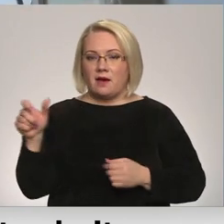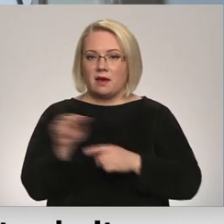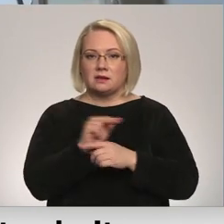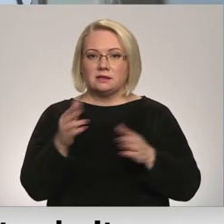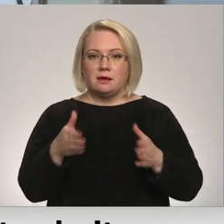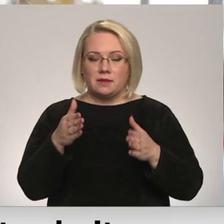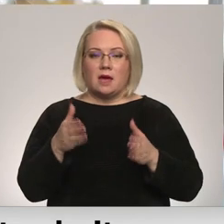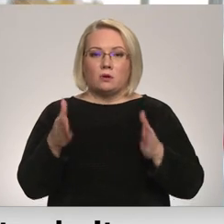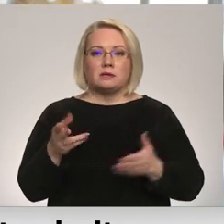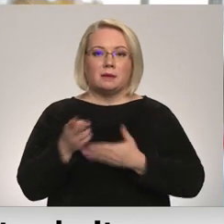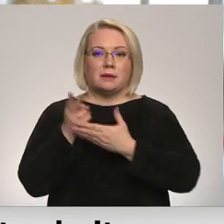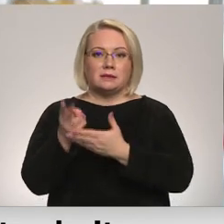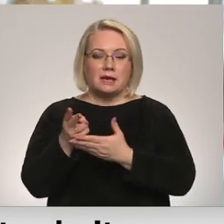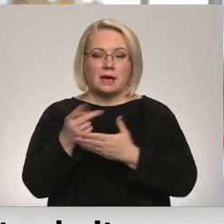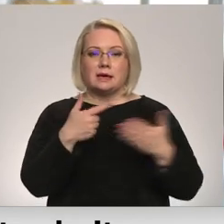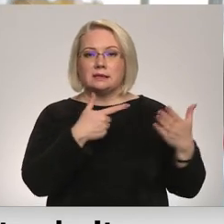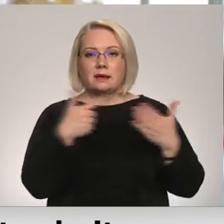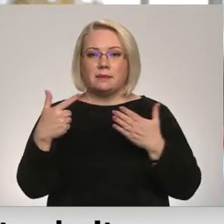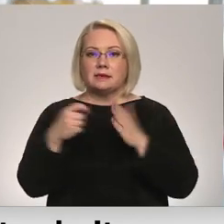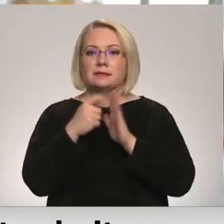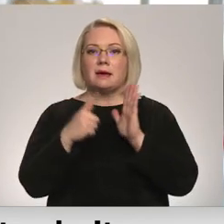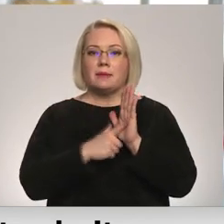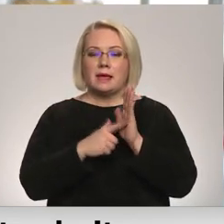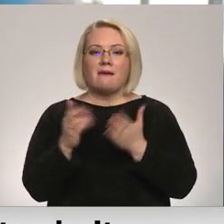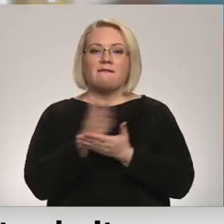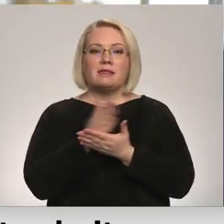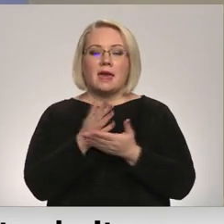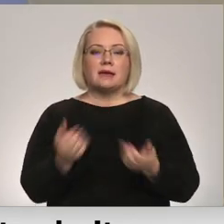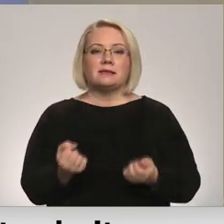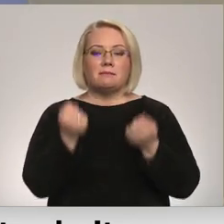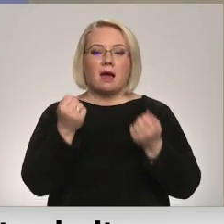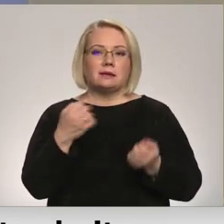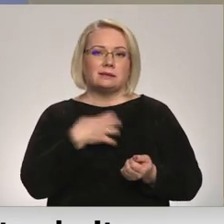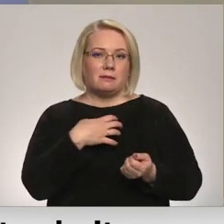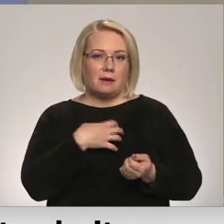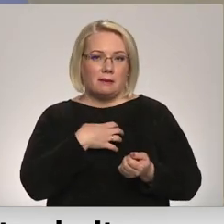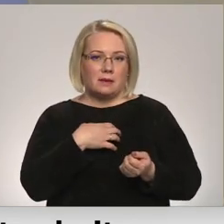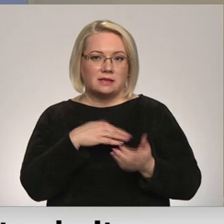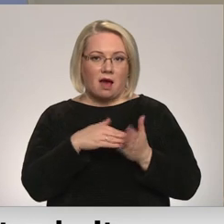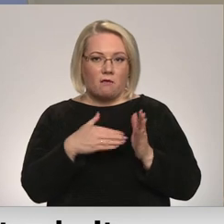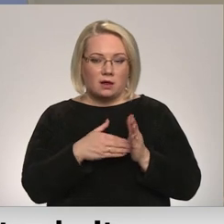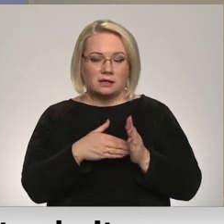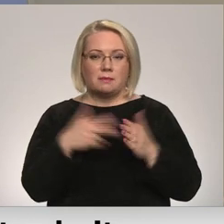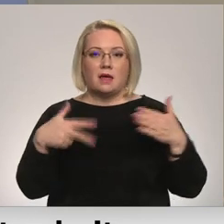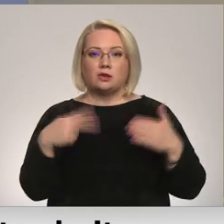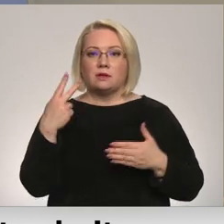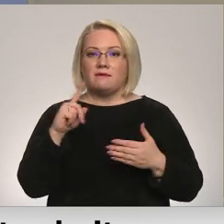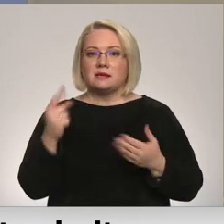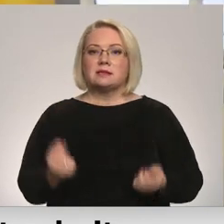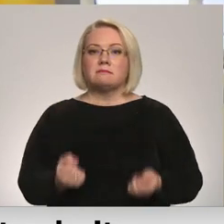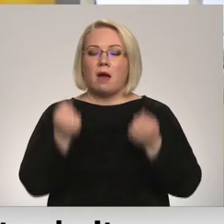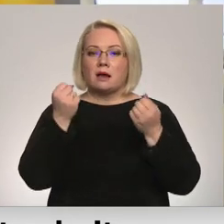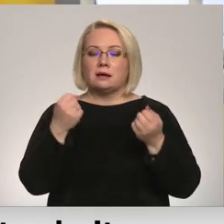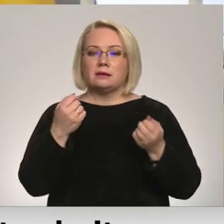stacionātajiem pacientiem 717 ir ar vidēji smagu slimības gaitu, bet 82 pacientiem ir smaga.